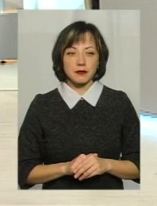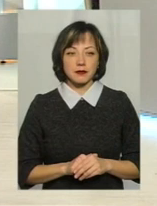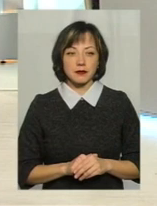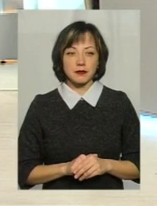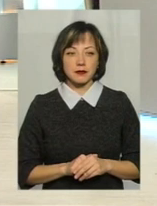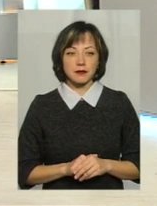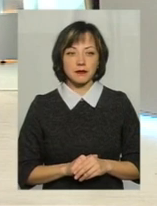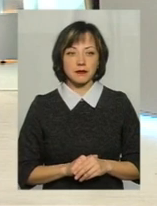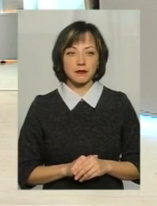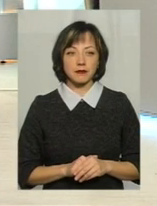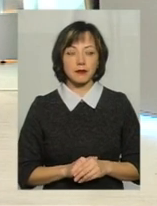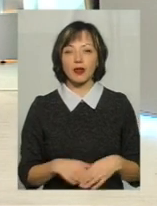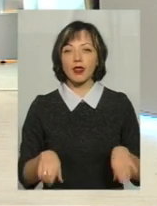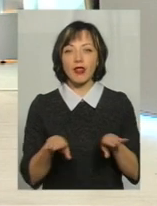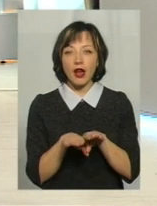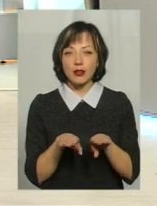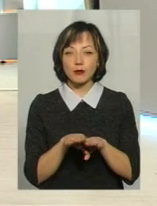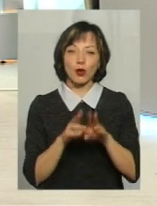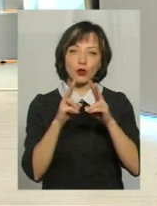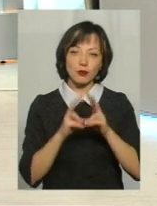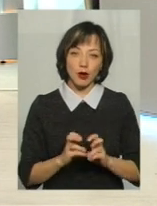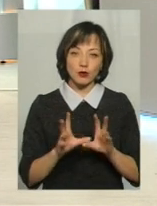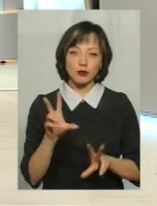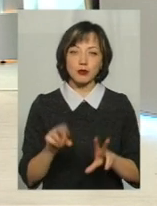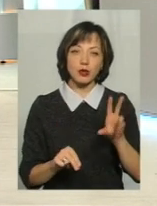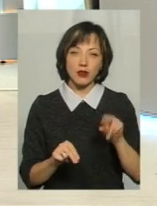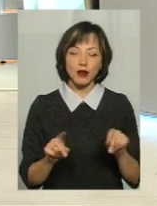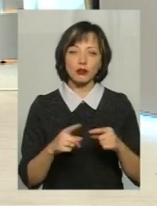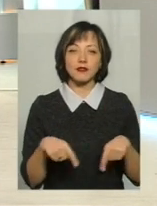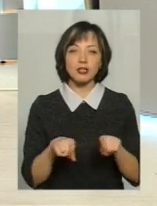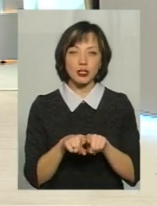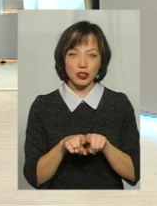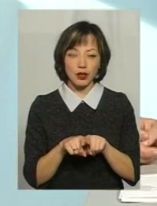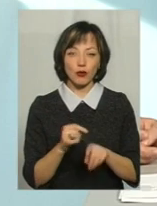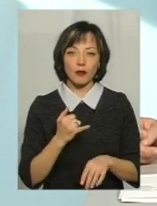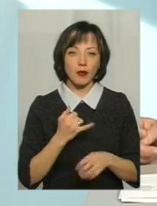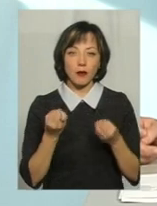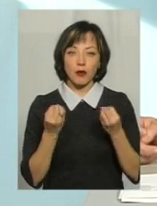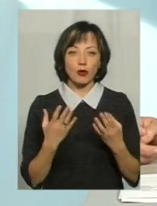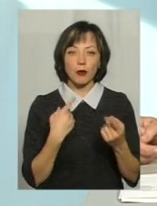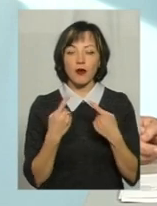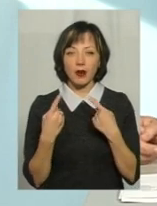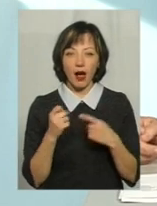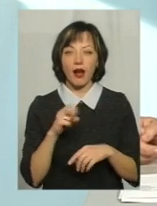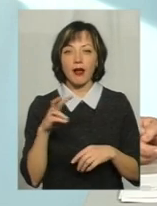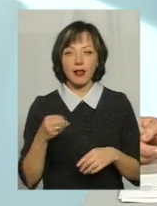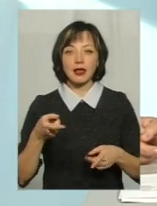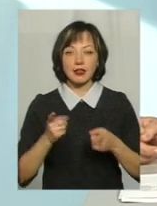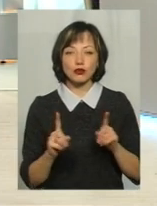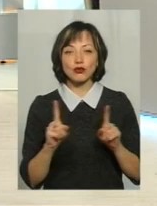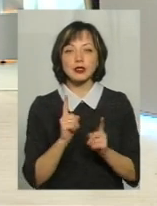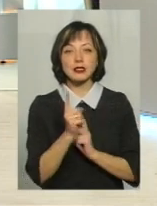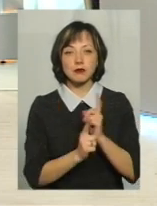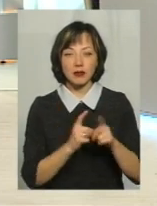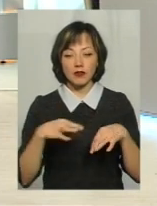Ну що, начебто розібралися, і будемо сподіватися на те, що все ж таки, ми не просто поговорили, але і дійсно, що зміниться